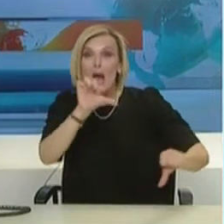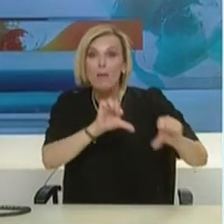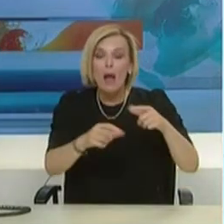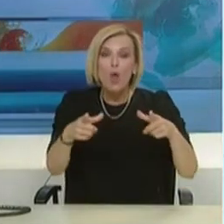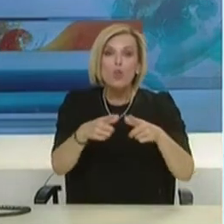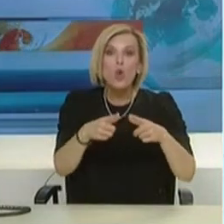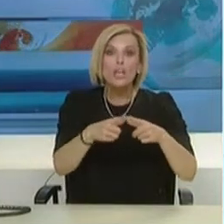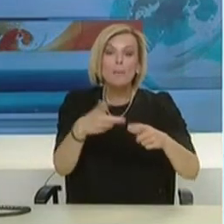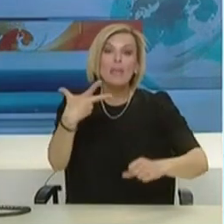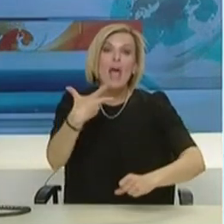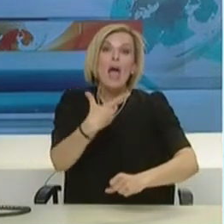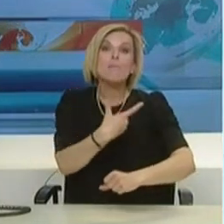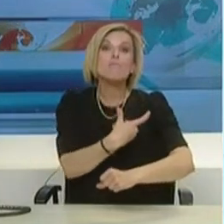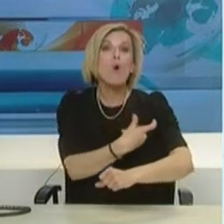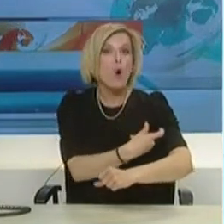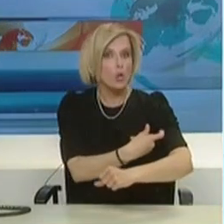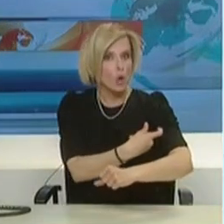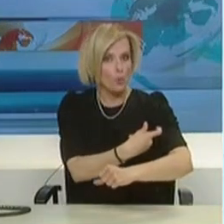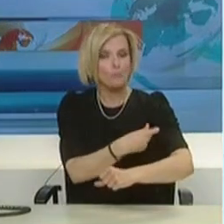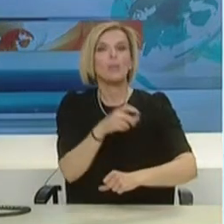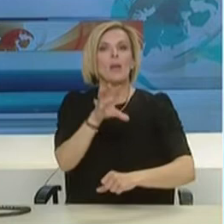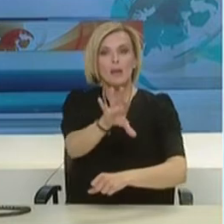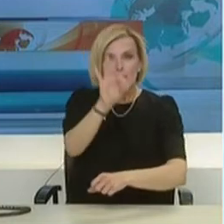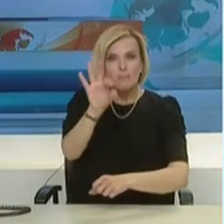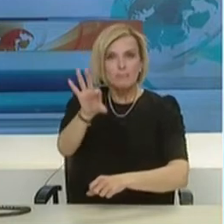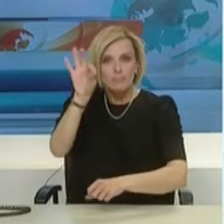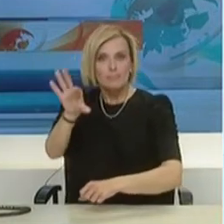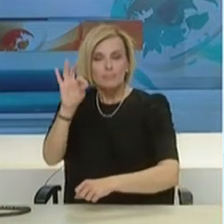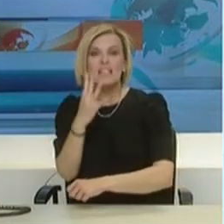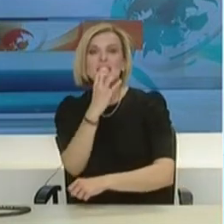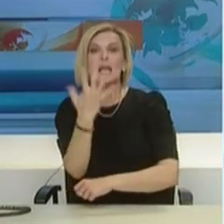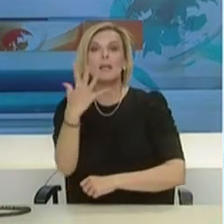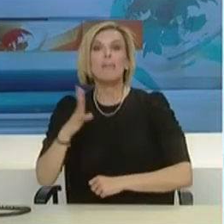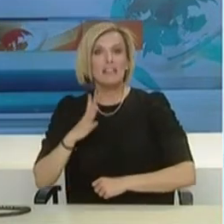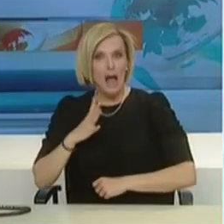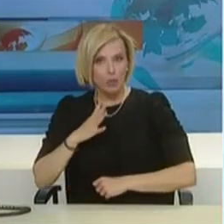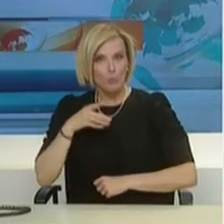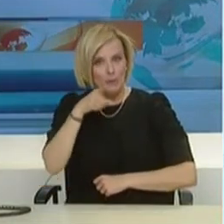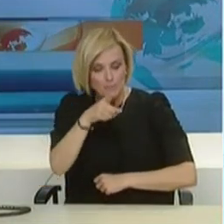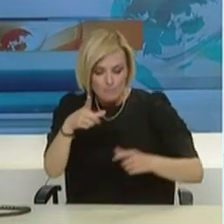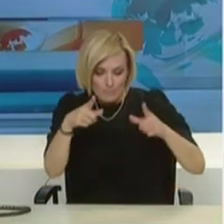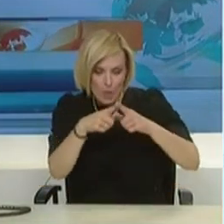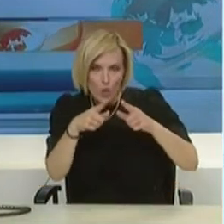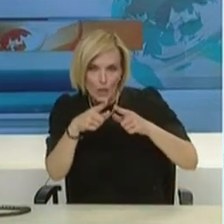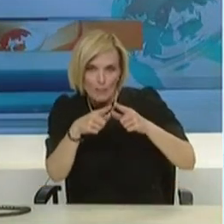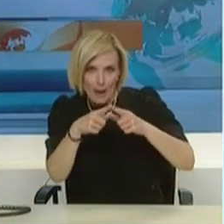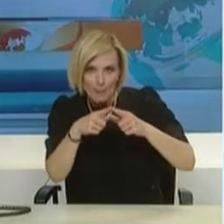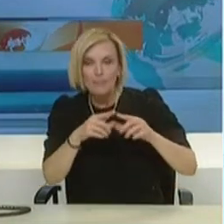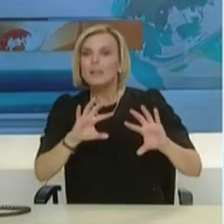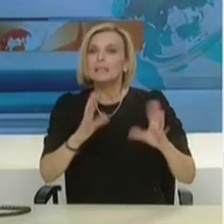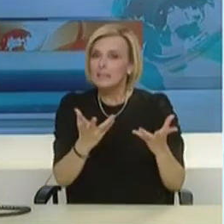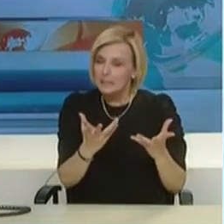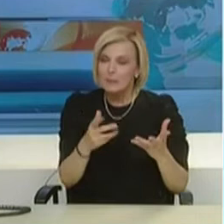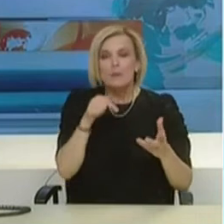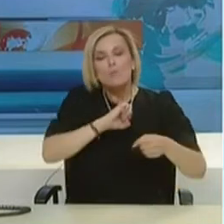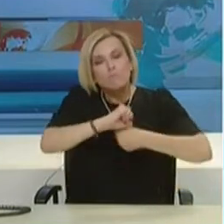για την απάντησή τους με αντισώματα σε διαφορετικές δόσεις του νέου εμβολίου. Αυτό θα δίνεται σε δύο δόσεις με διαφορά